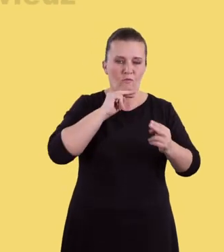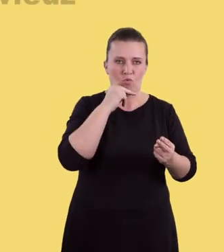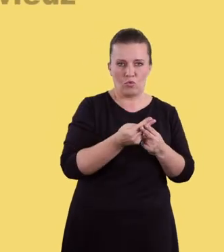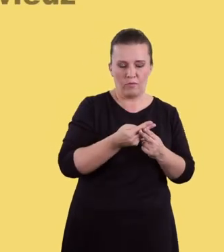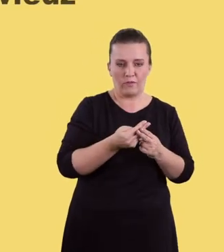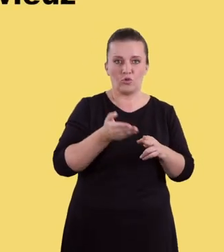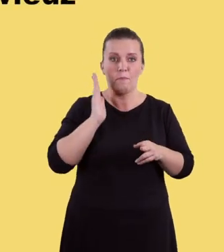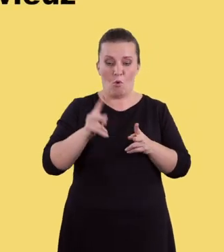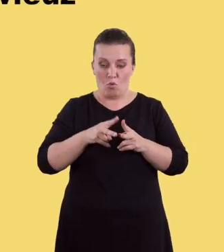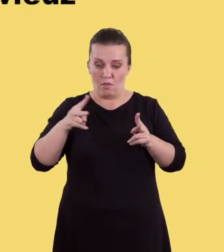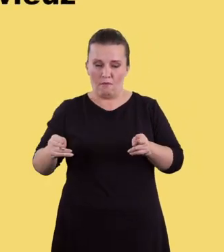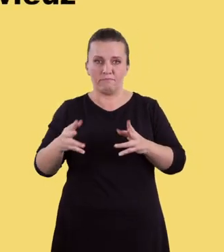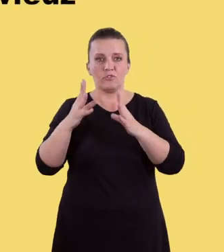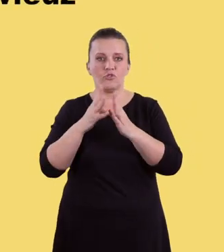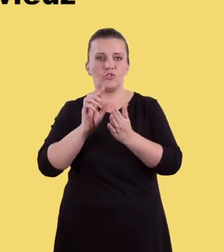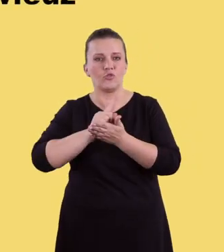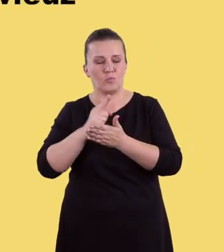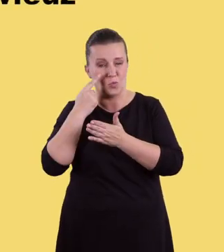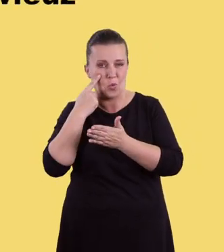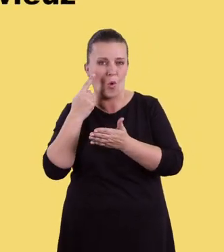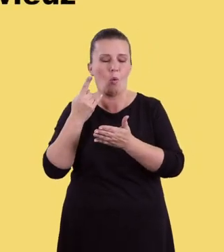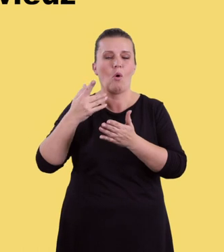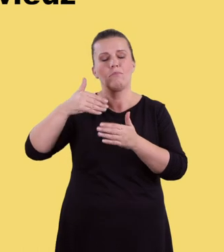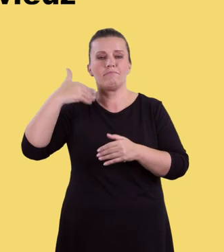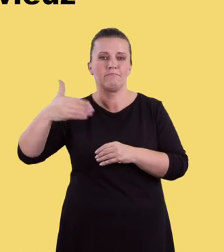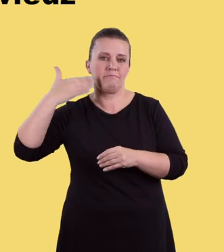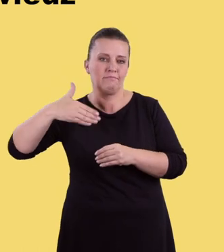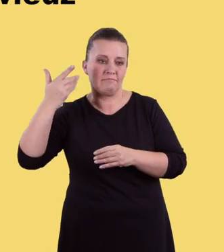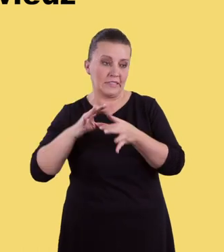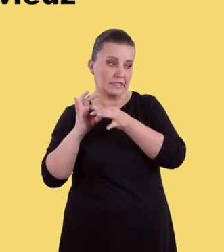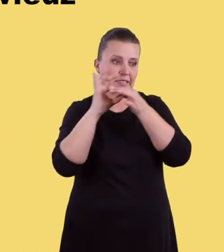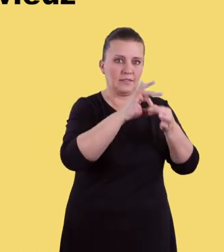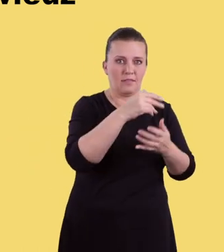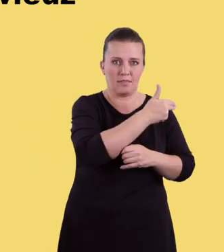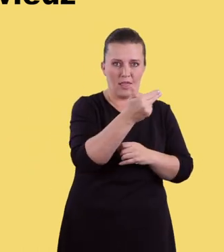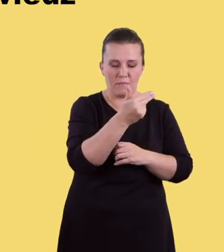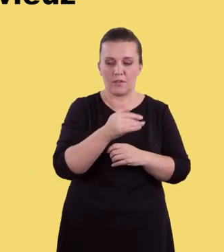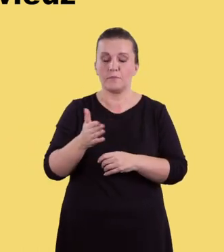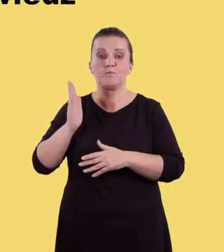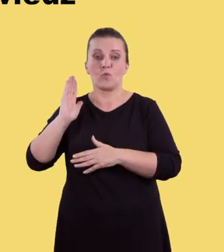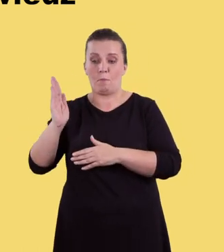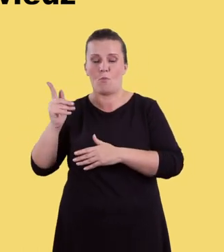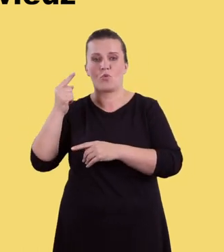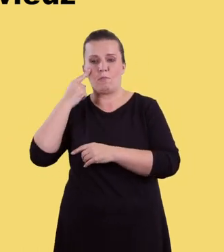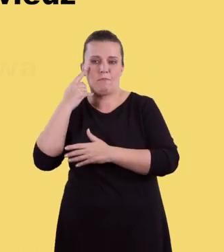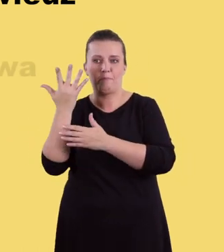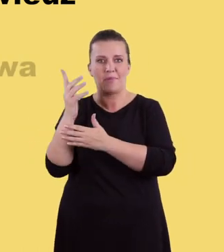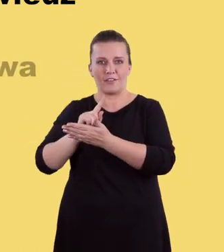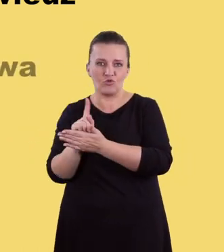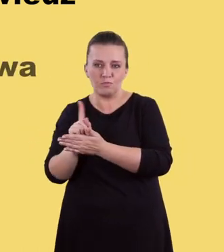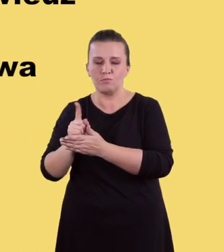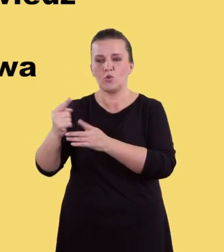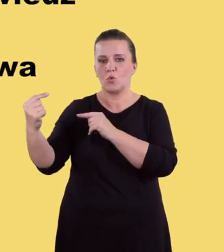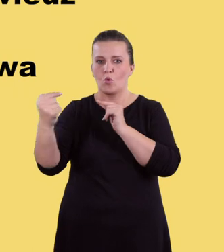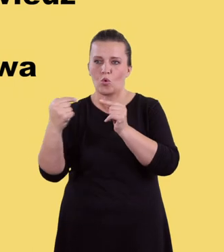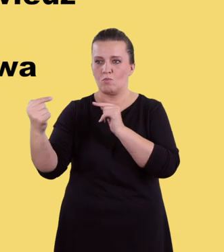około 10-minutową wypowiedź monologową dotyczącą wylosowanego polecenia. Po wygłoszeniu wypowiedzi następuje